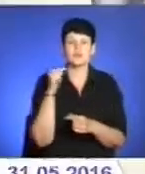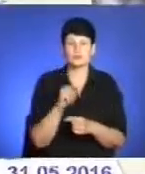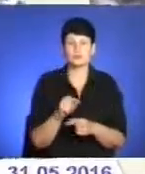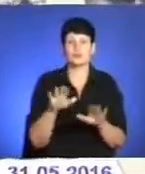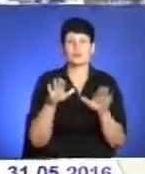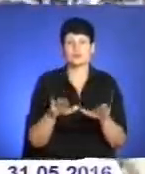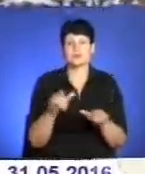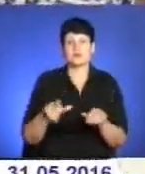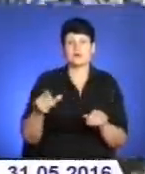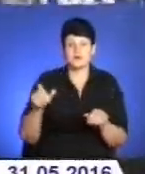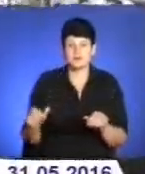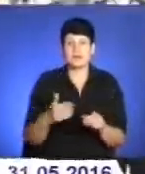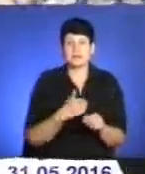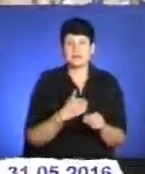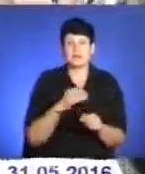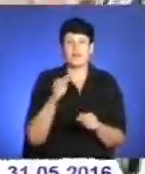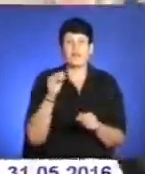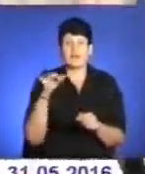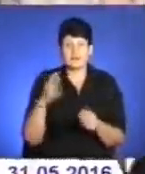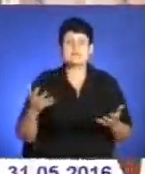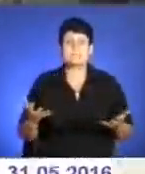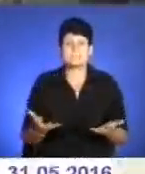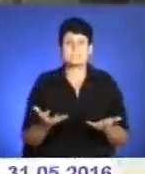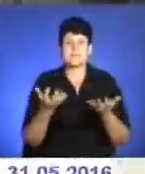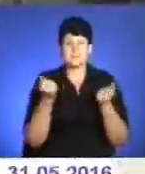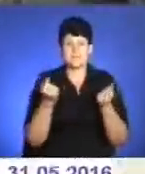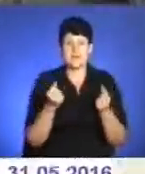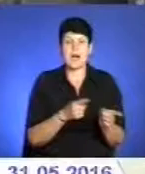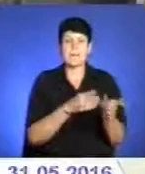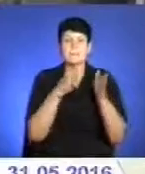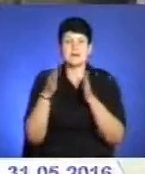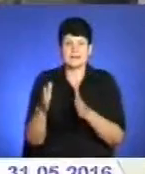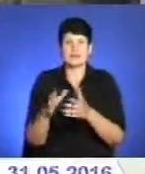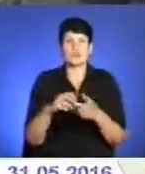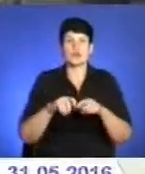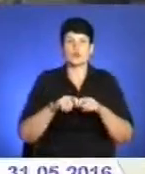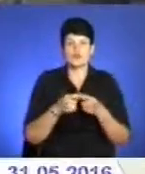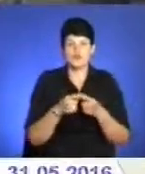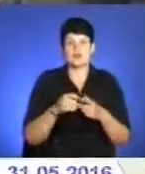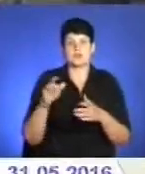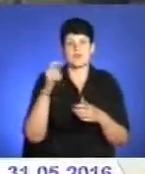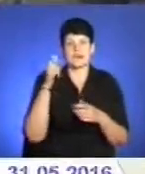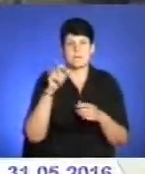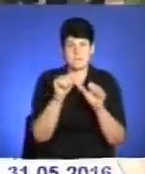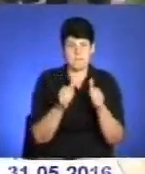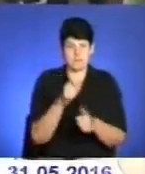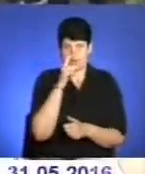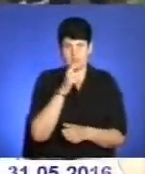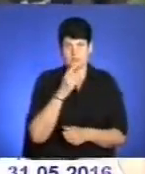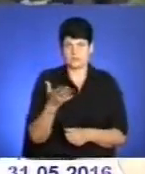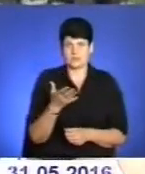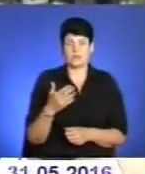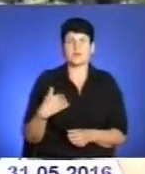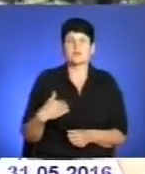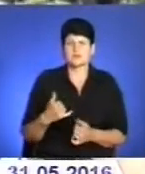році. З тих пір не раз йшлося про те, щоб знести монумент. Та прихильникам цієї ідеї втілити її в